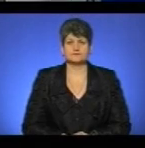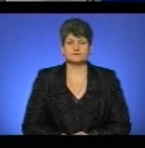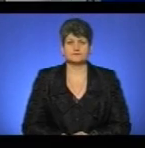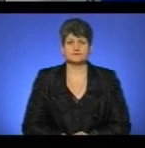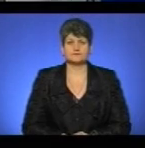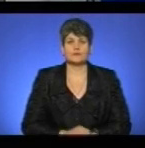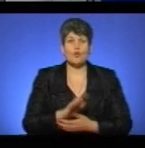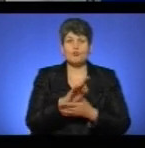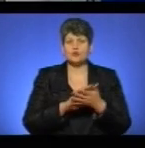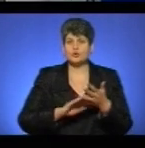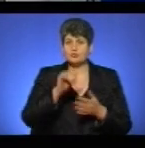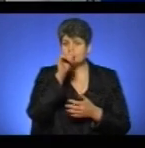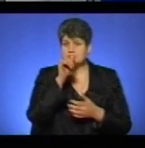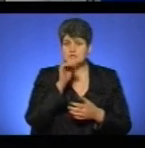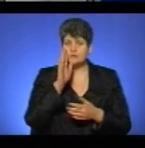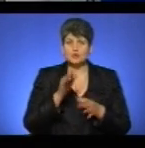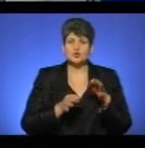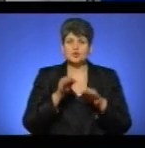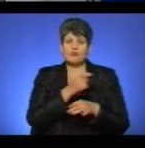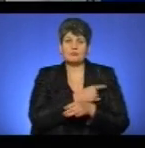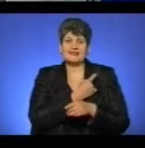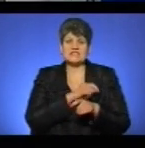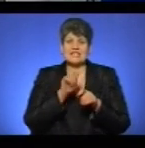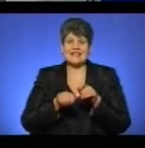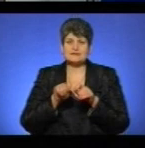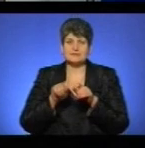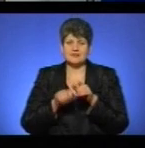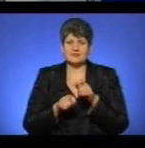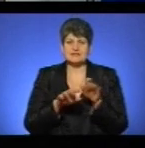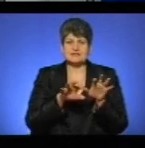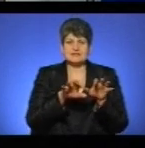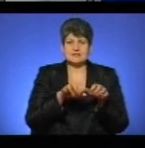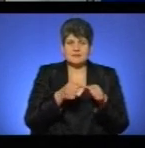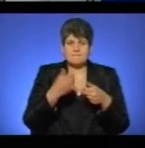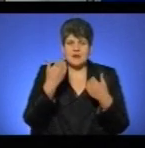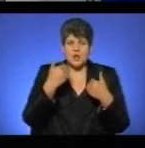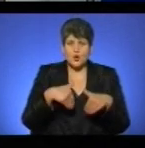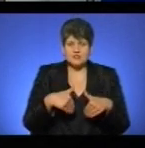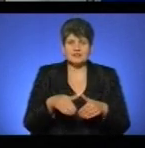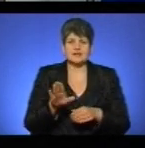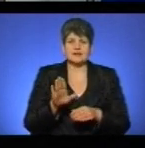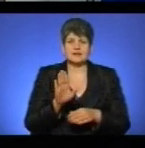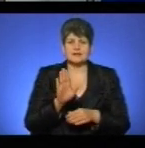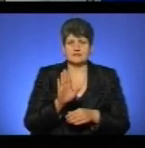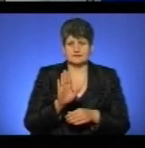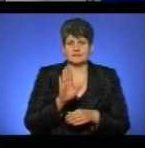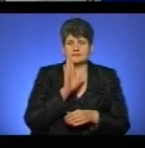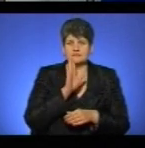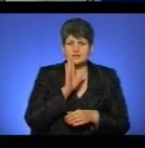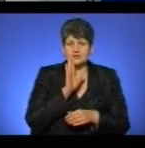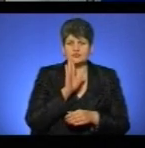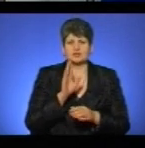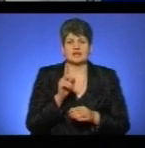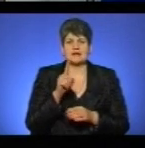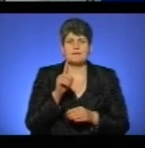Упродовж місяця триватиме судово-медична експертиза зразків тканин, вилучених при ростені тіла Дарини Демчук, учениці 6 класу